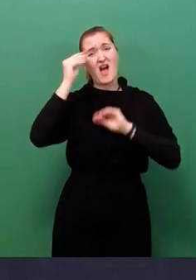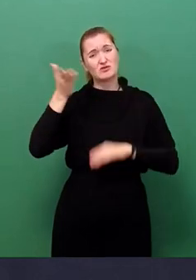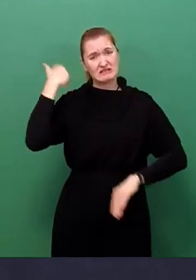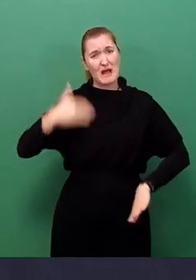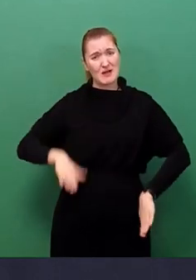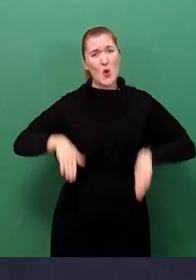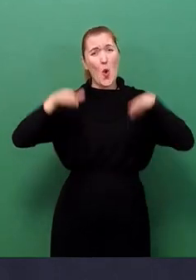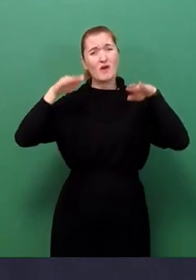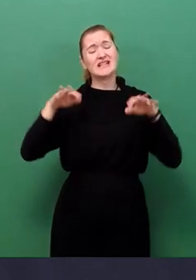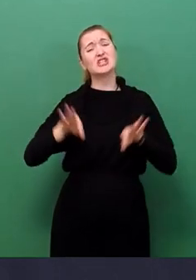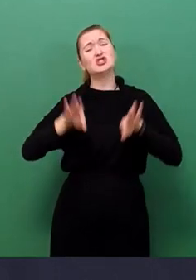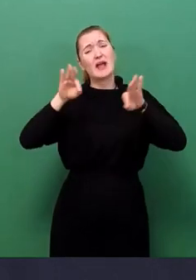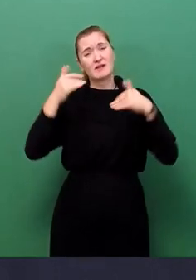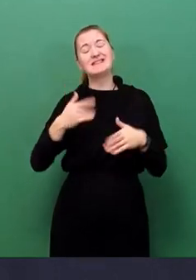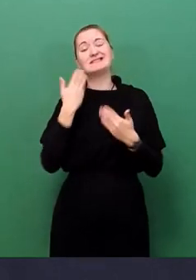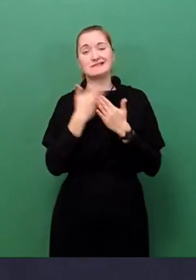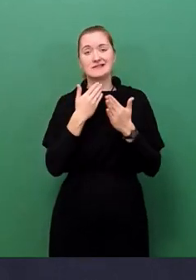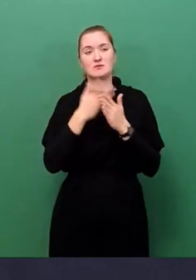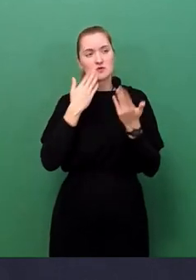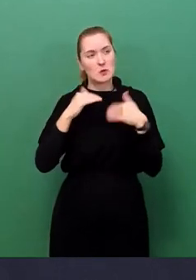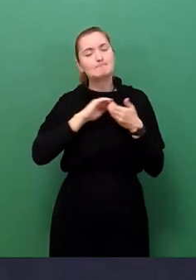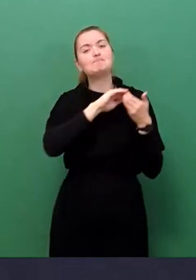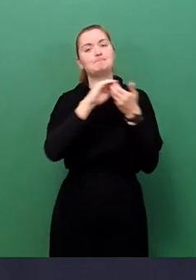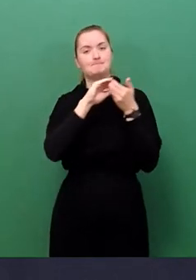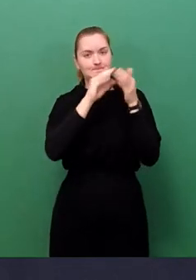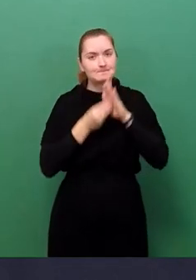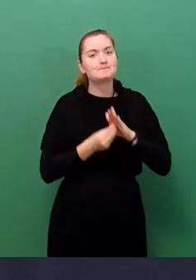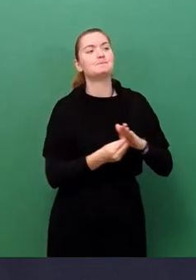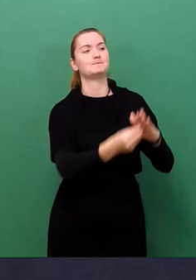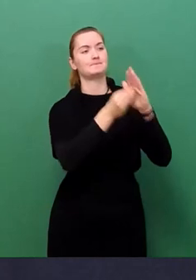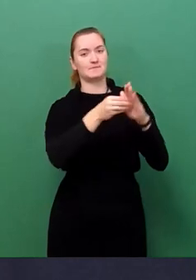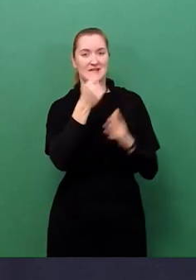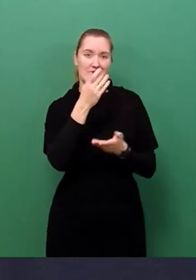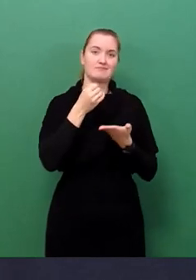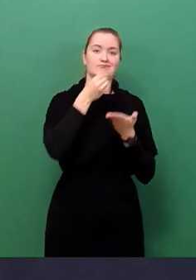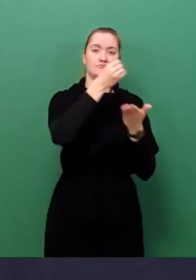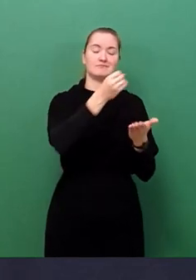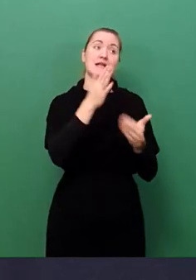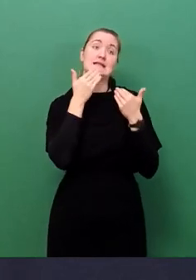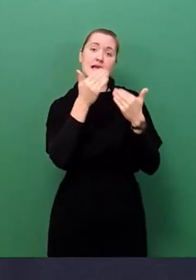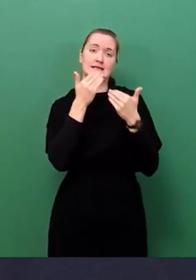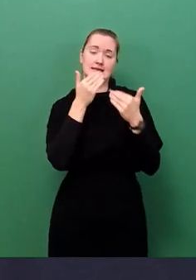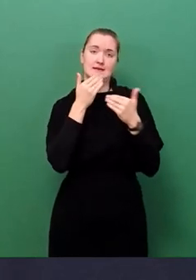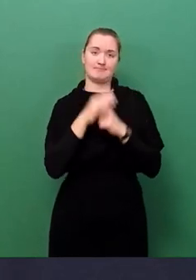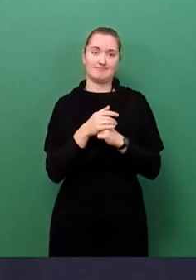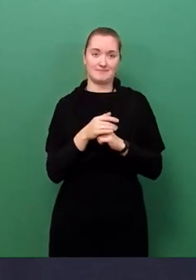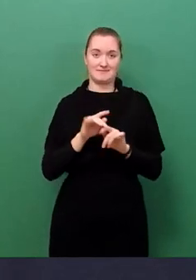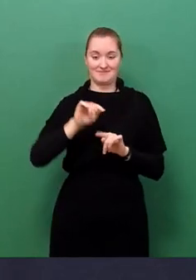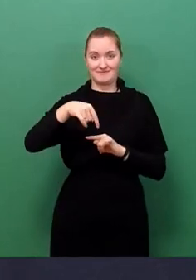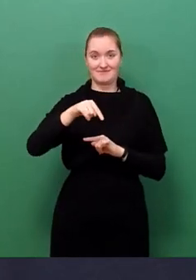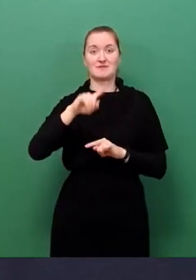gespendet haben. An dieser Stelle nochmal auch von meiner Seite dafür ein ganz herzliches Dankeschön. Und wir sehen uns in Kürze mit der Vorlage.